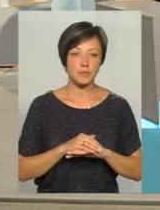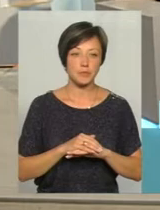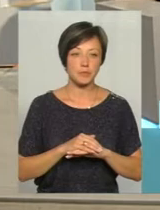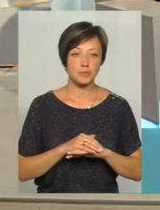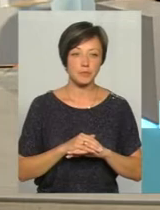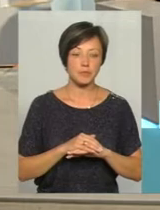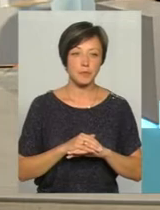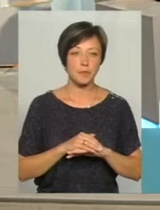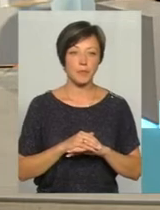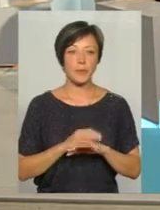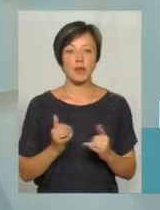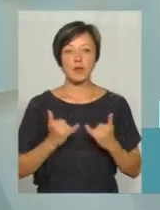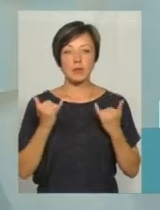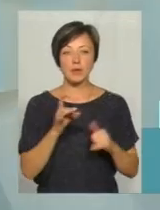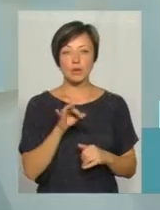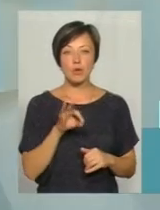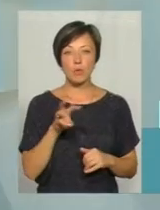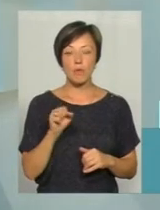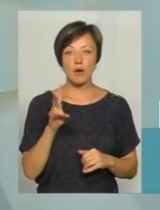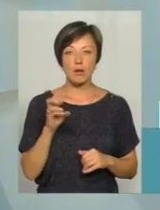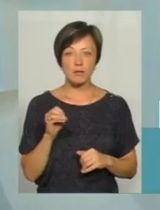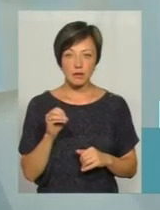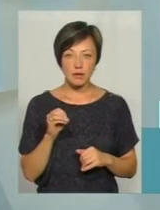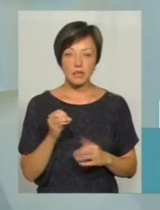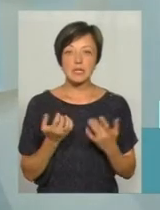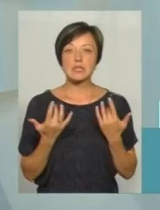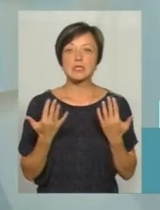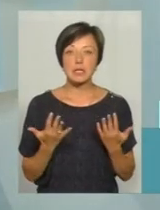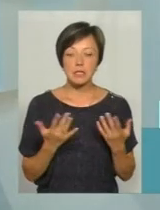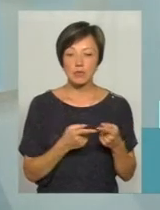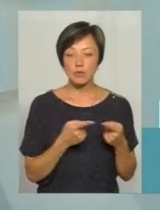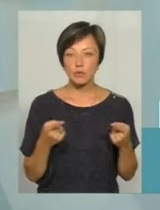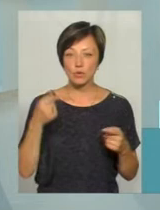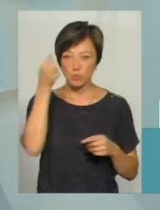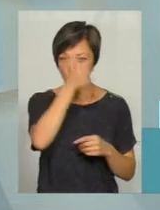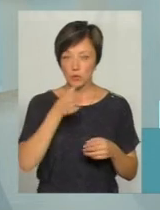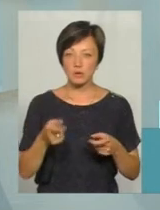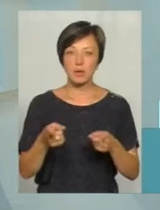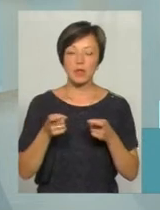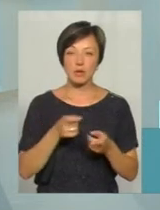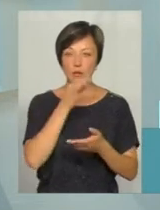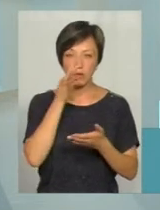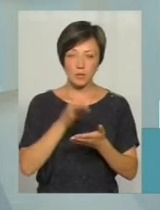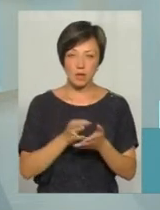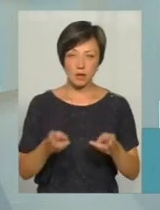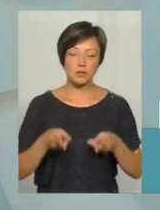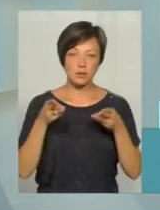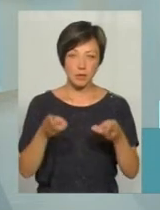Пане Романе, мене таке запитання. Скільки в поточному році притягнув до скмінальних